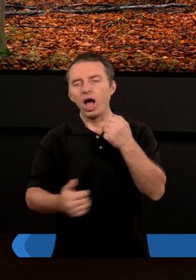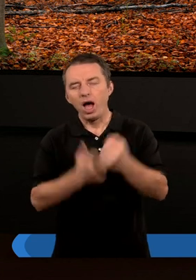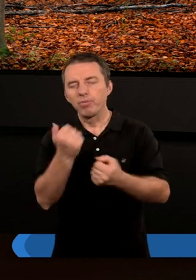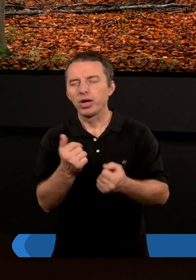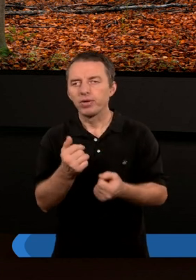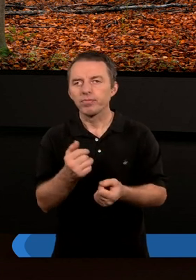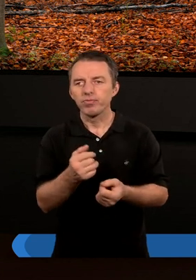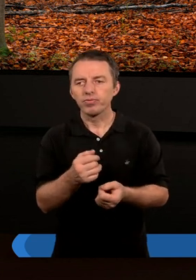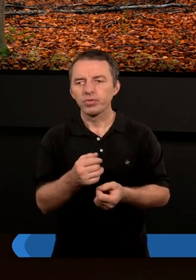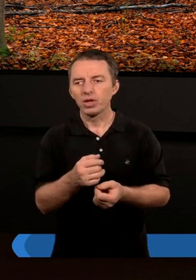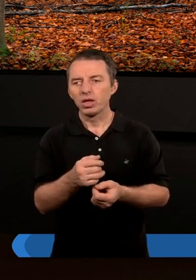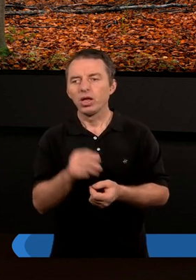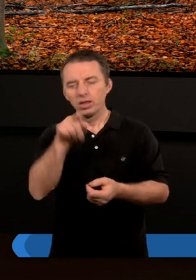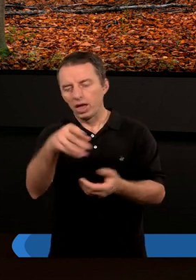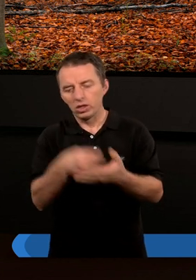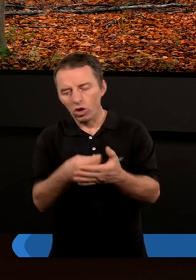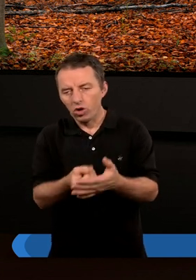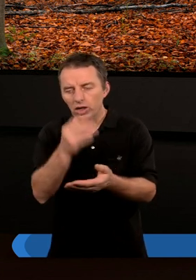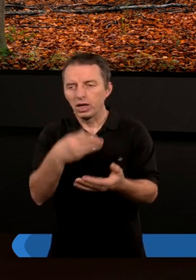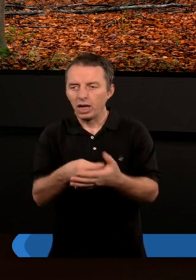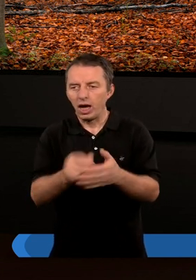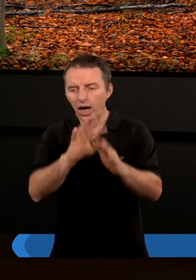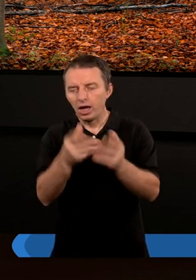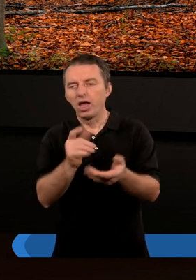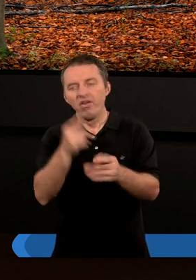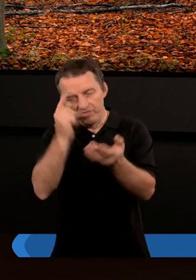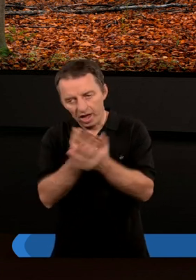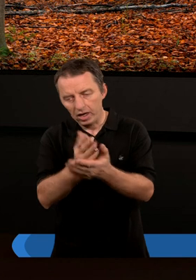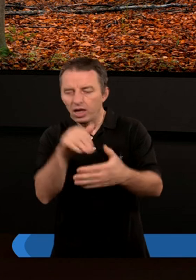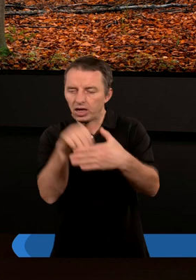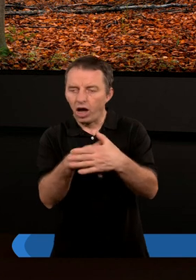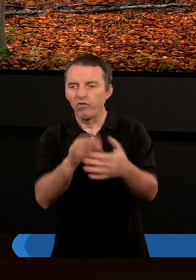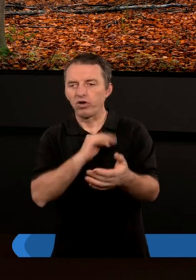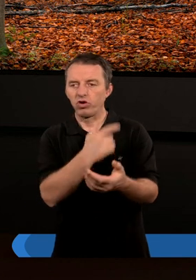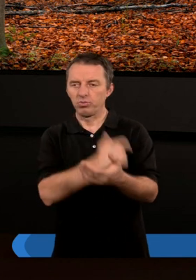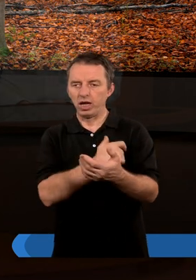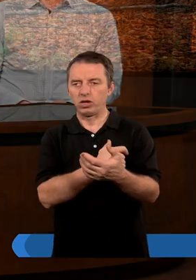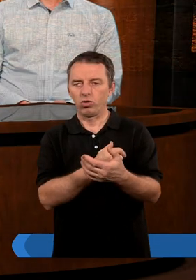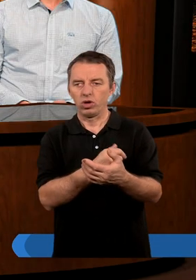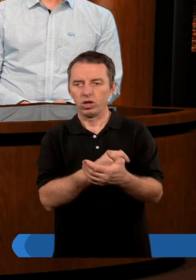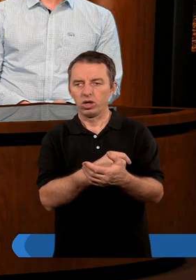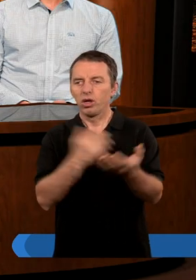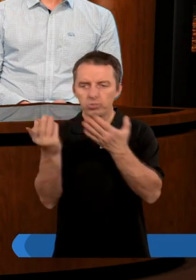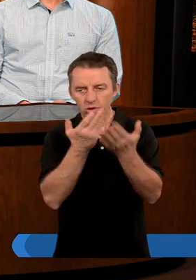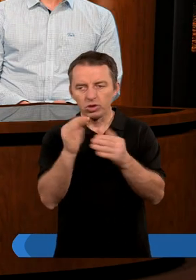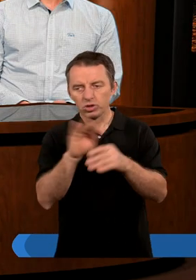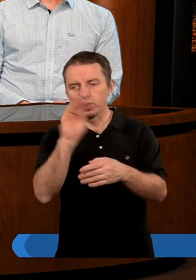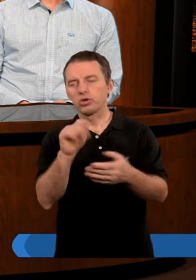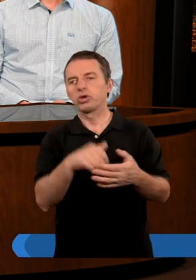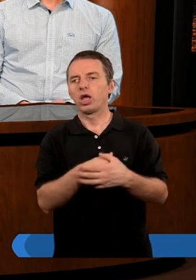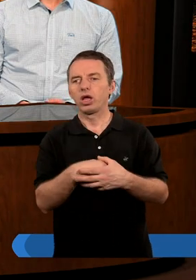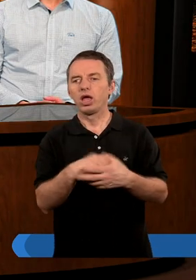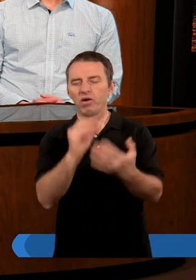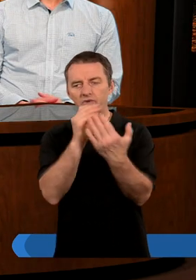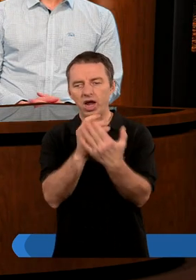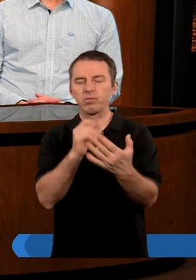ten drogocenny skarb wiary po prostu zachować w swoim sercu. I przeczytajmy może jeszcze